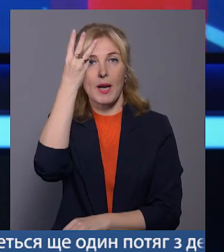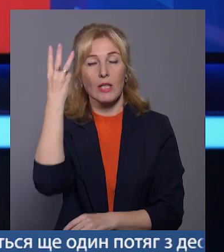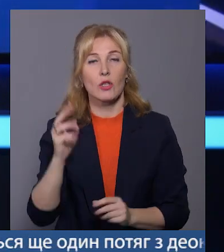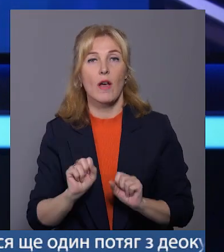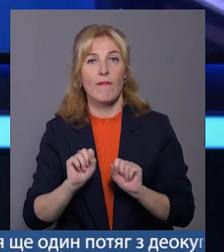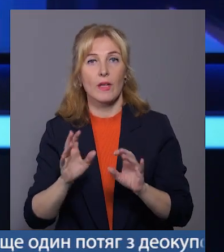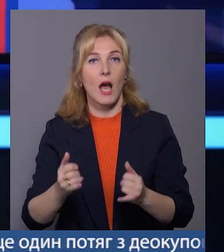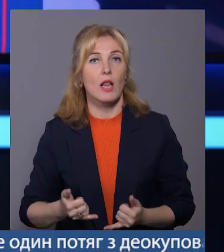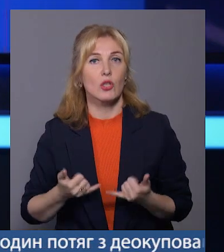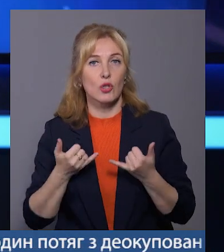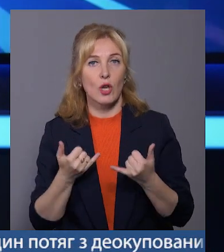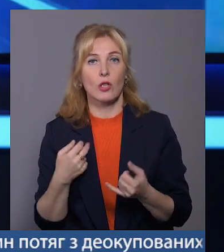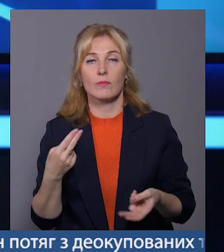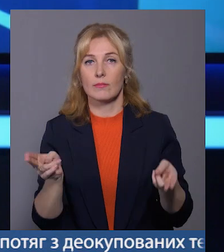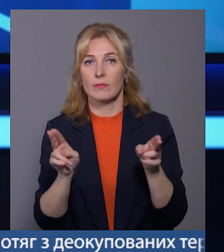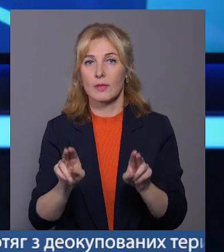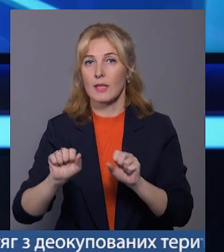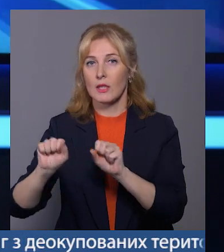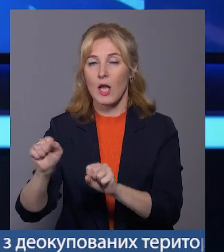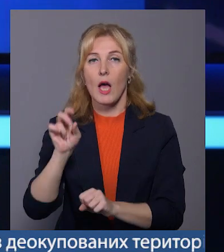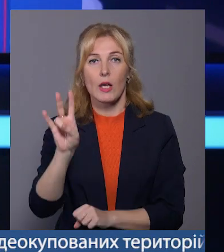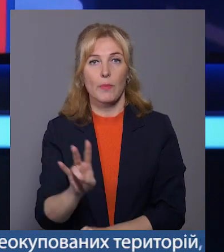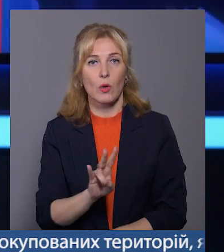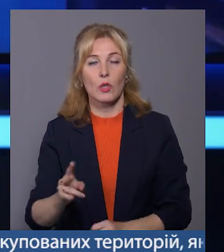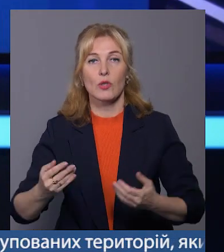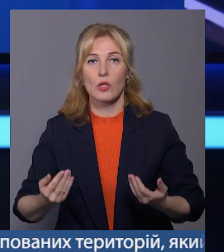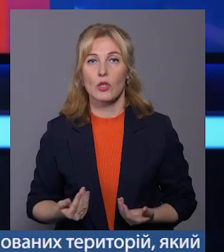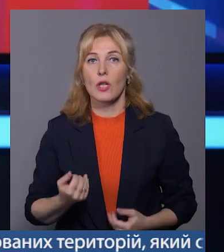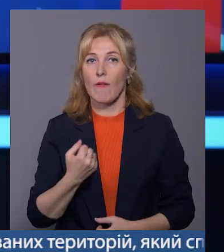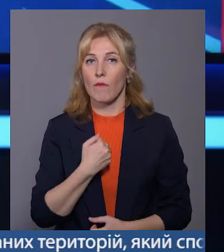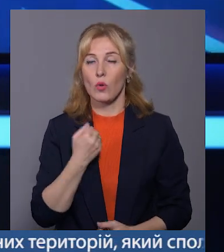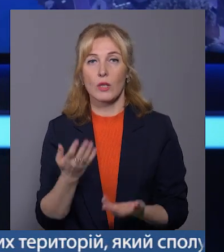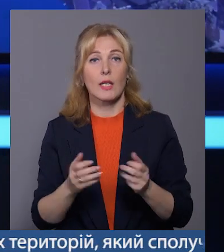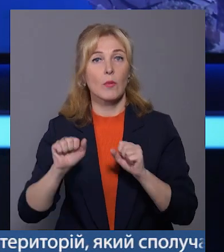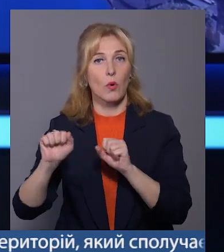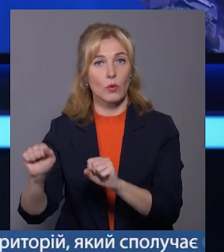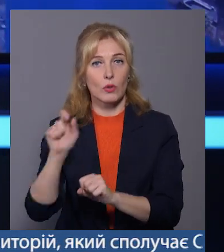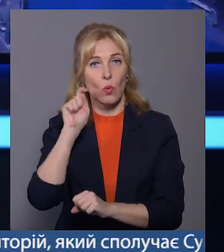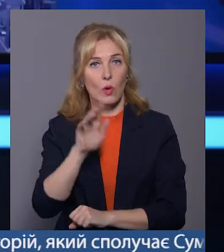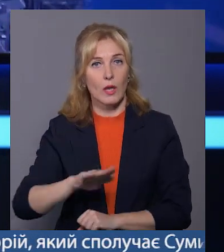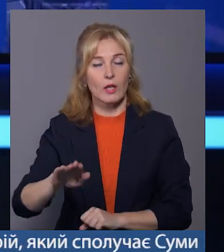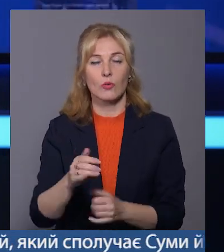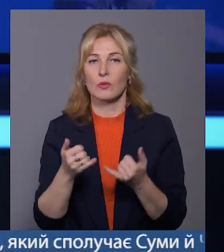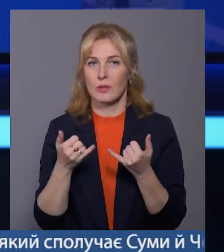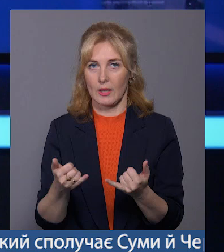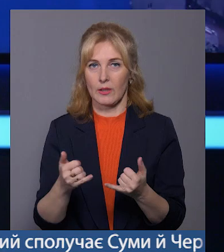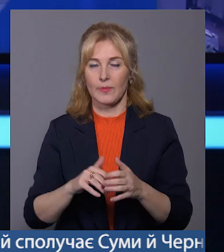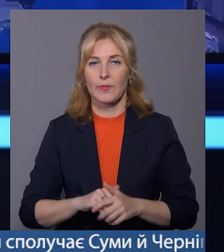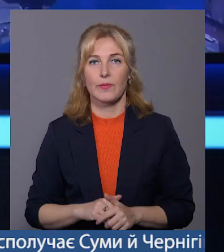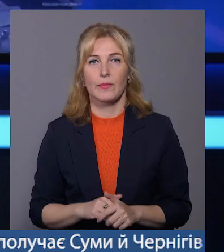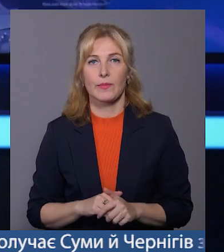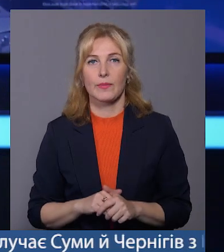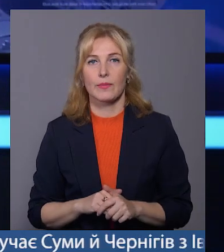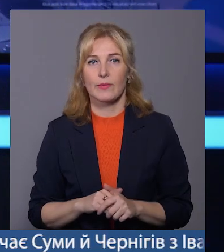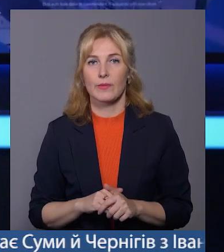віддали шану полеглим захисникам та молилися за життя воїнів, котрі боронять Україну нині. Ірина Аріон продовжить.